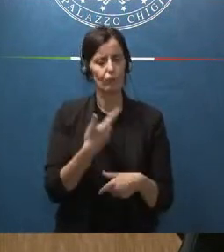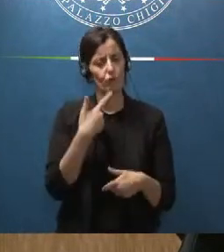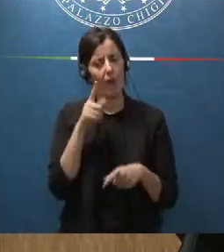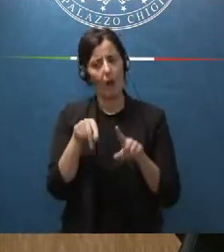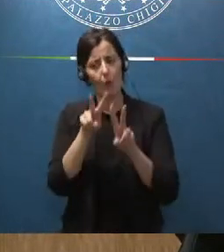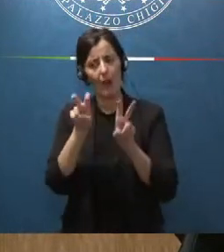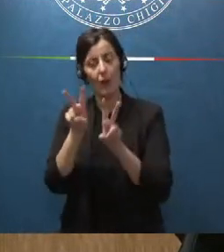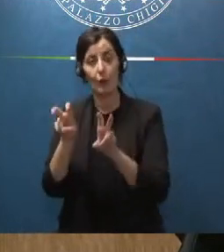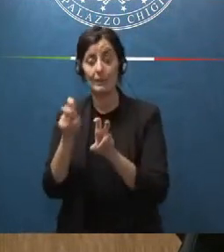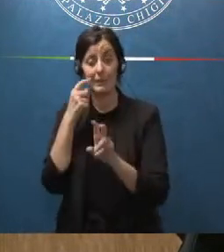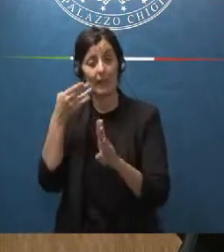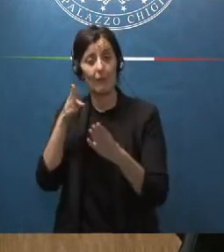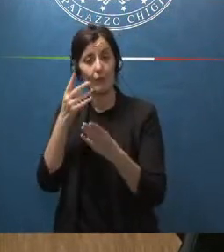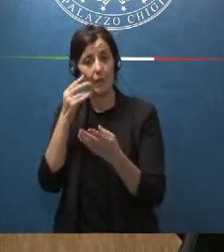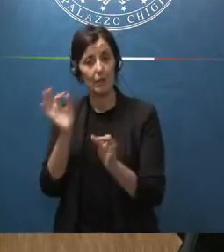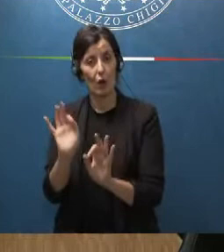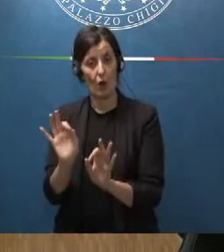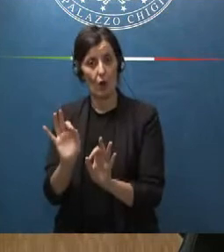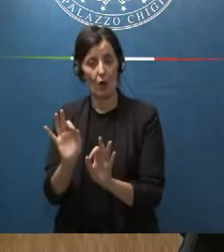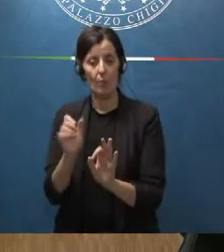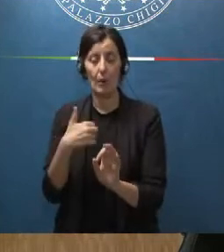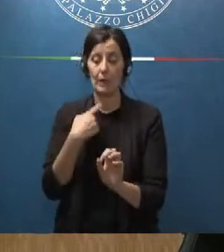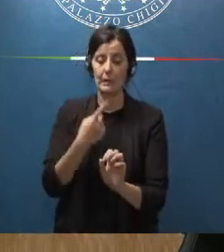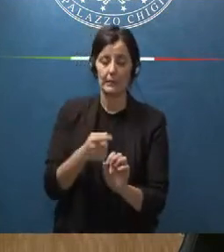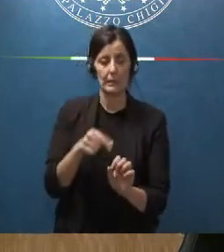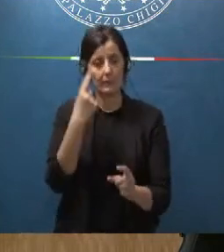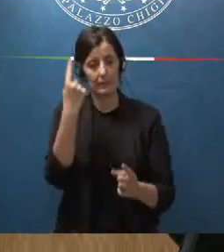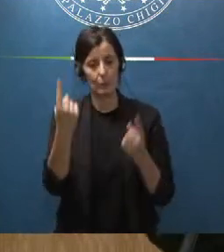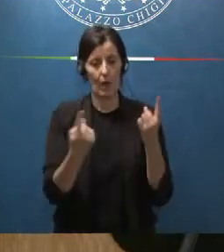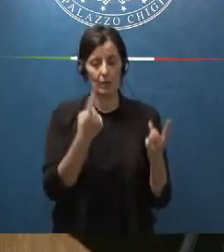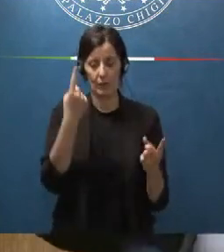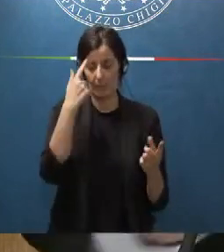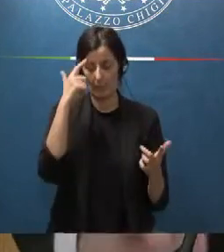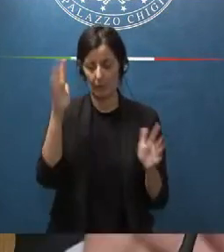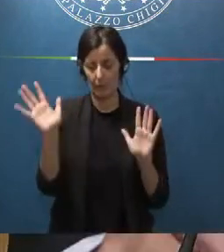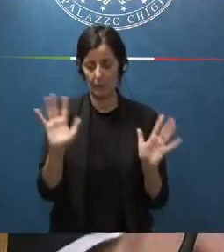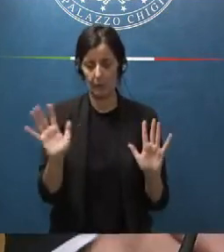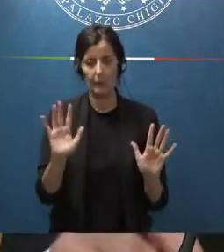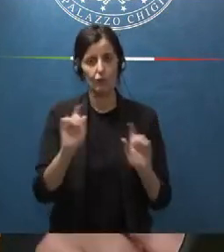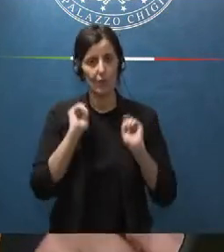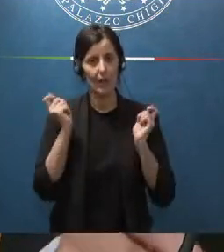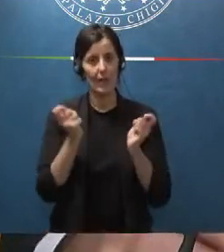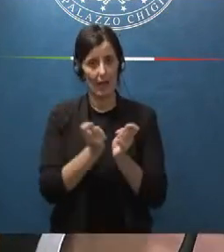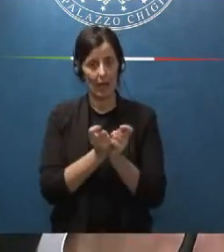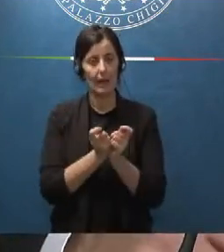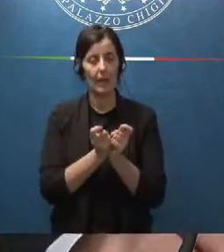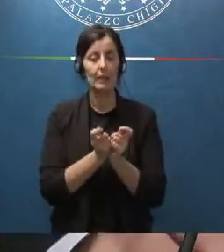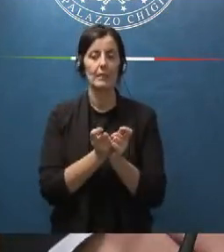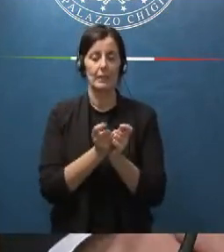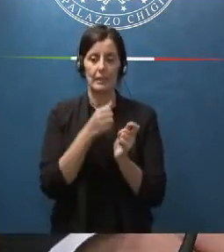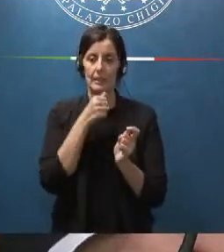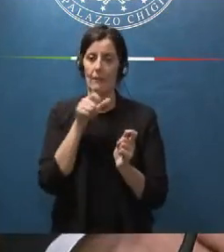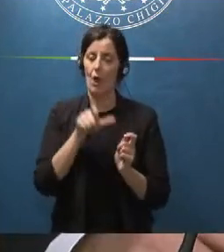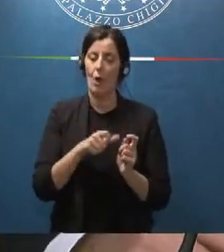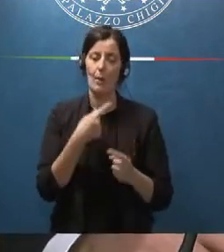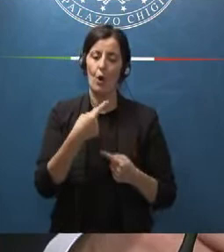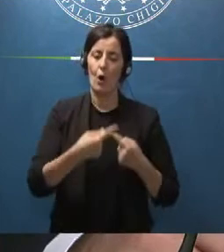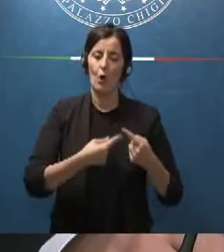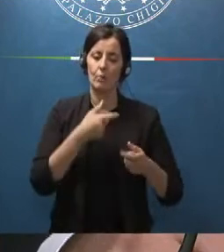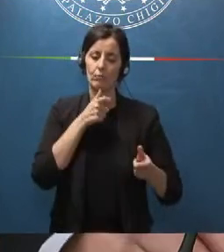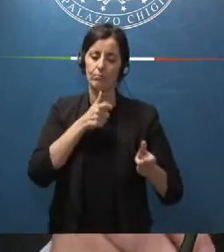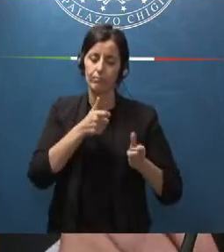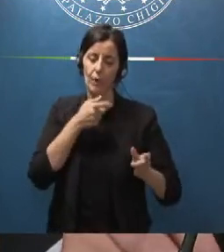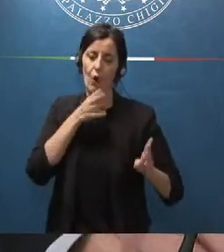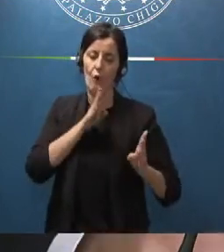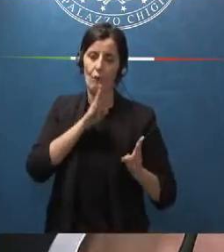ancora devono essere affrontati direi che per la situazione critica in generale del sistema c'è necessità di continuità di relazione e di